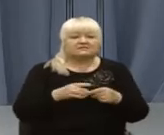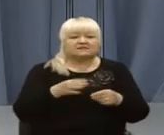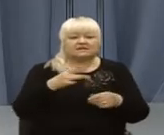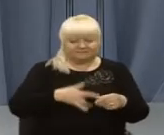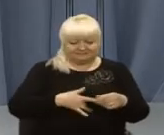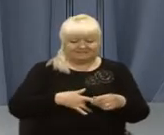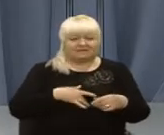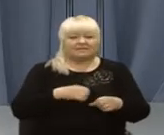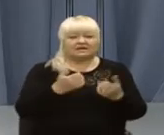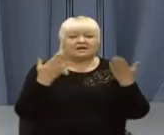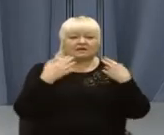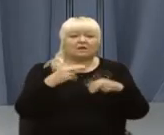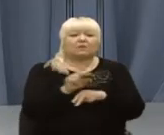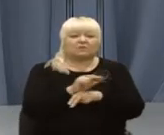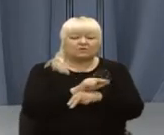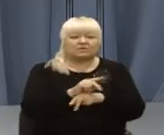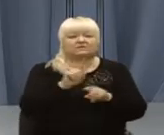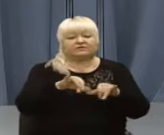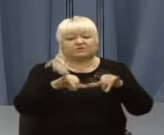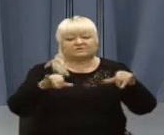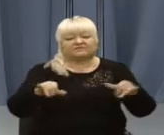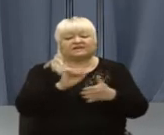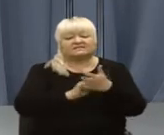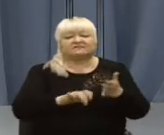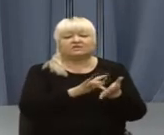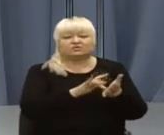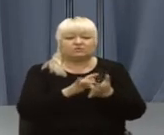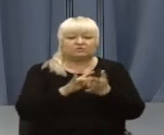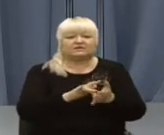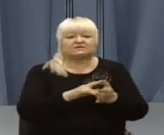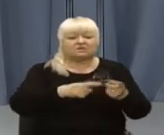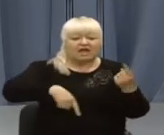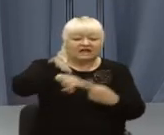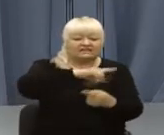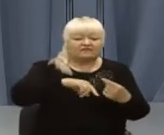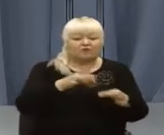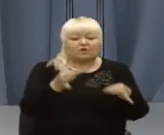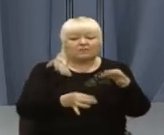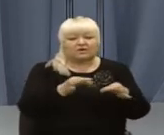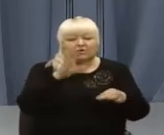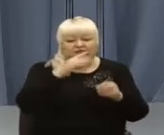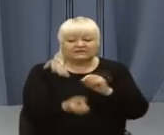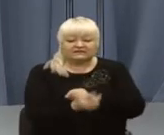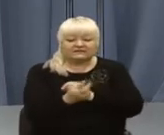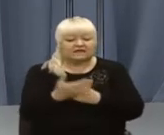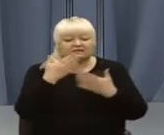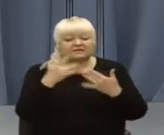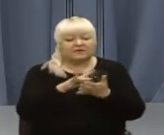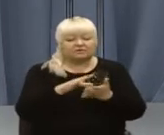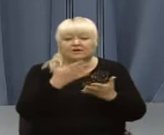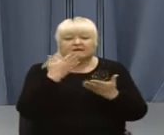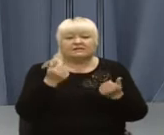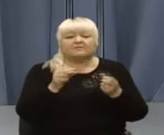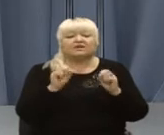прибутки селища від туризму, що розвивається саме навколо природних мінеральних джерел. Але немає туристів, нема чим наповнювати бюджет.